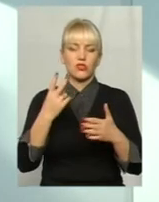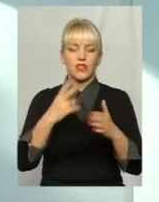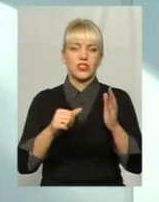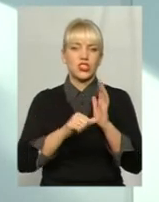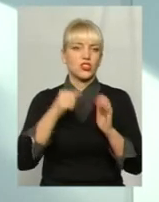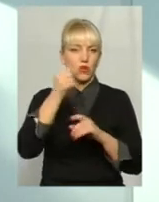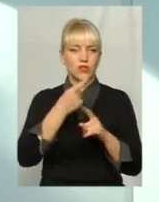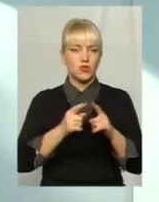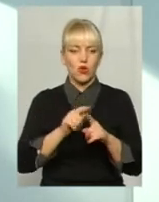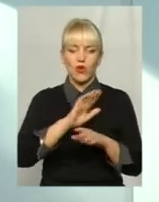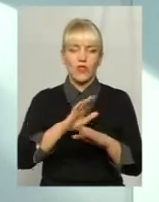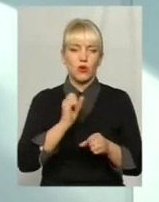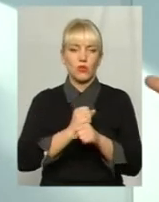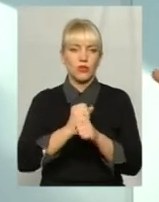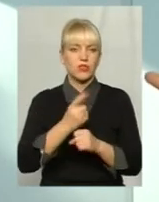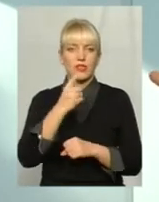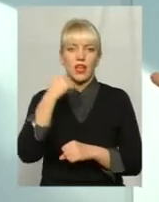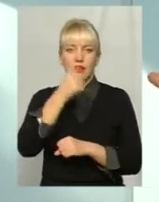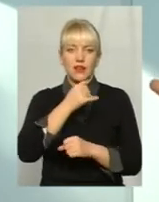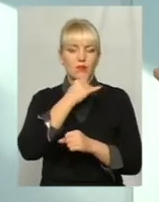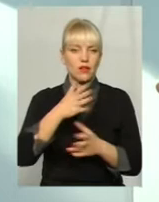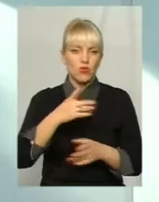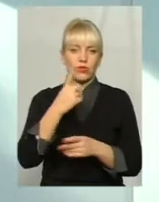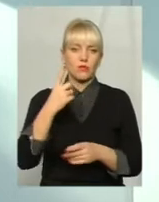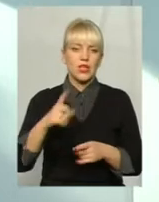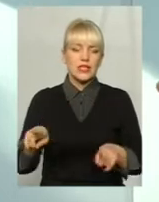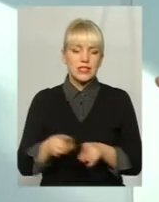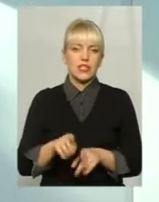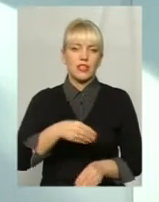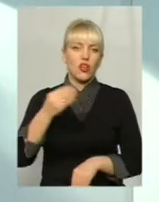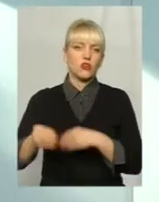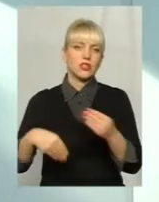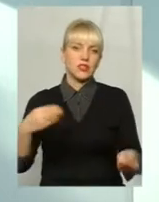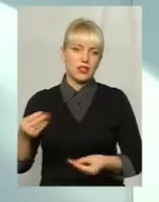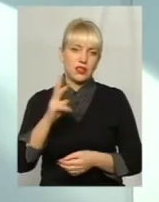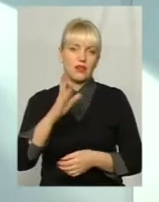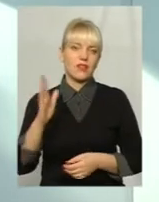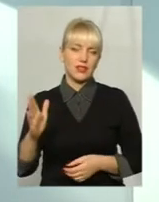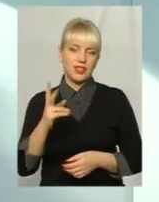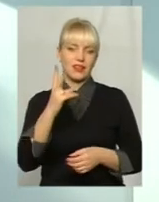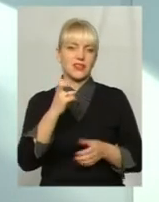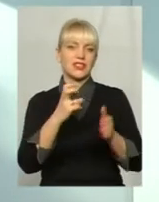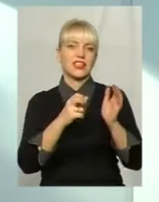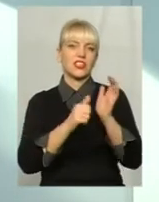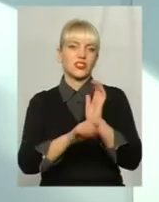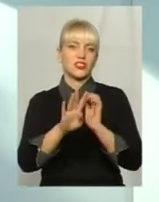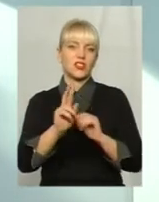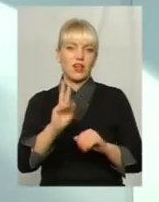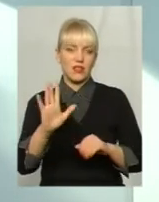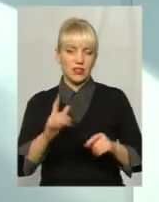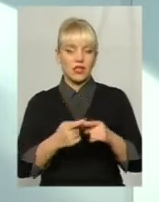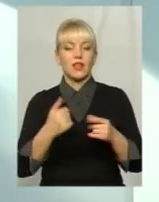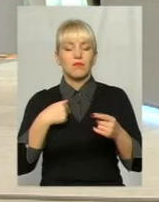ми за один рік ми не можемо такій кількості двірників надати 200 чи 300 квартир. Але ми цим шляхом йдемо і